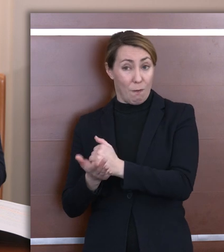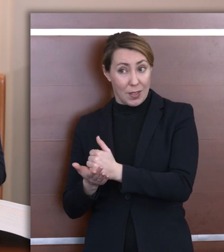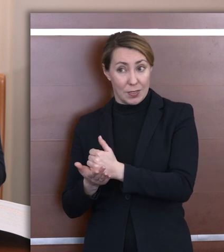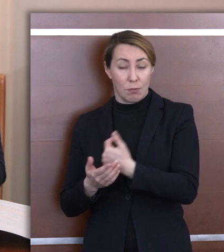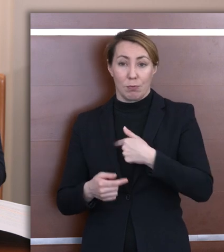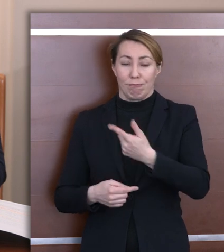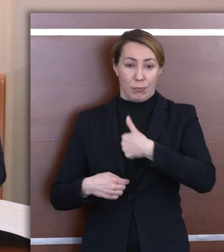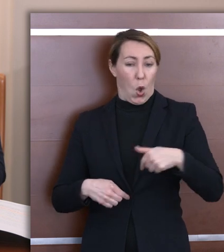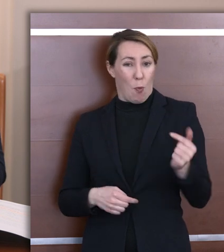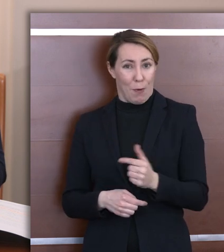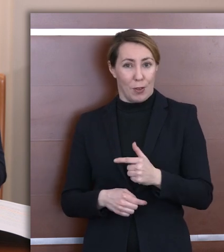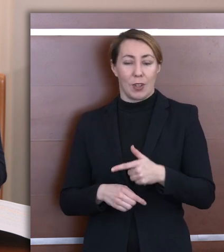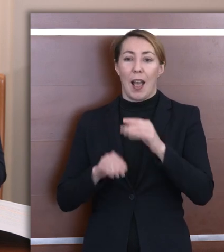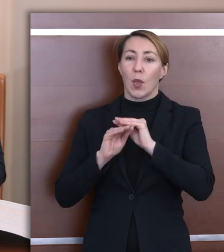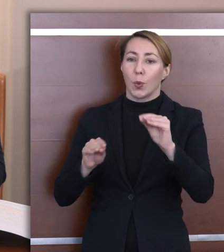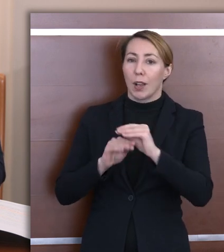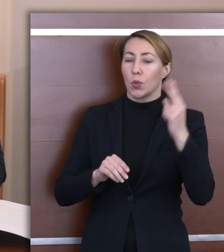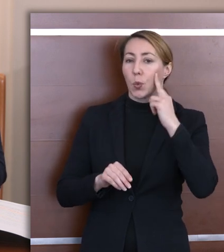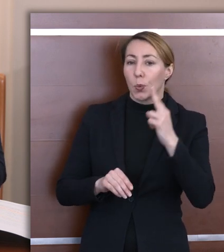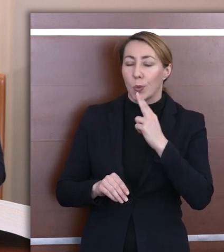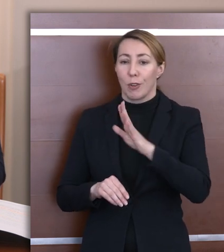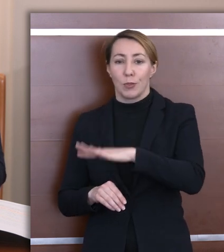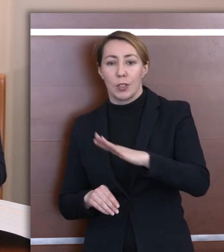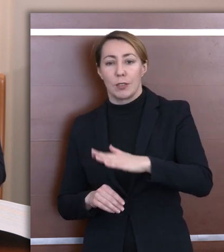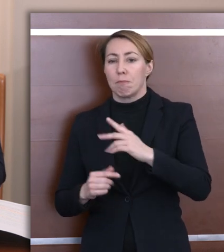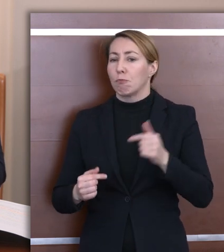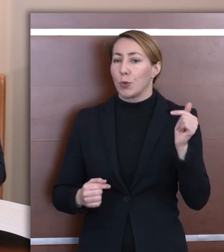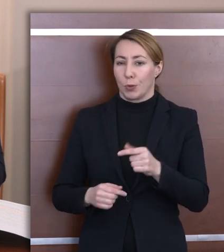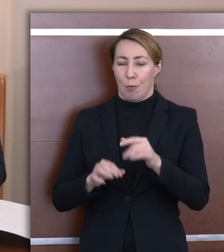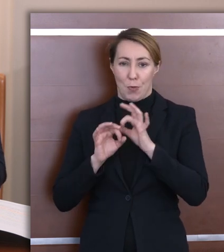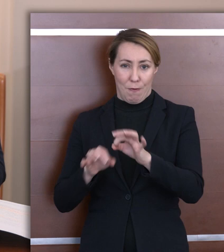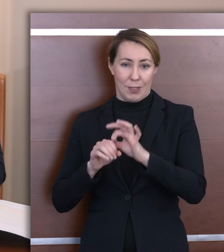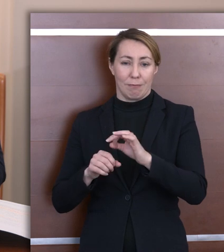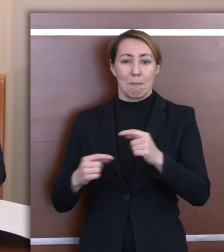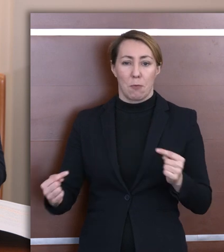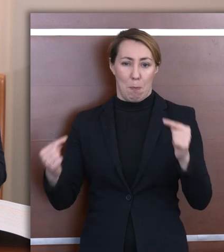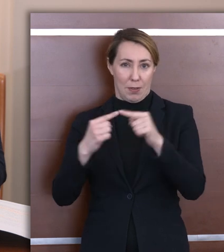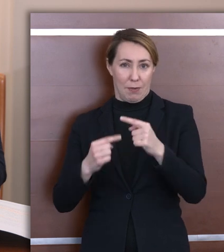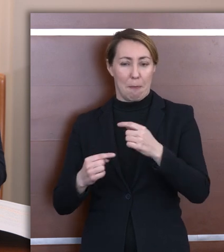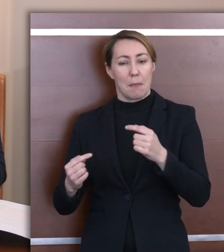prowadzenia edukacji głuchych dzieci w najodpowiedniejszych dla nich językach,